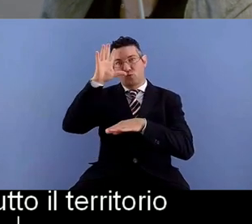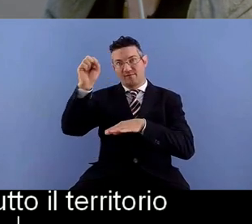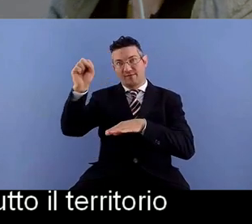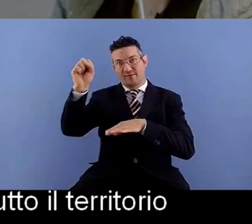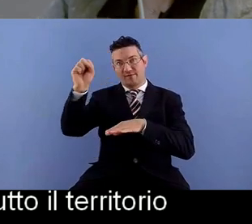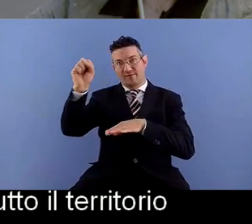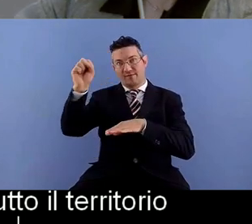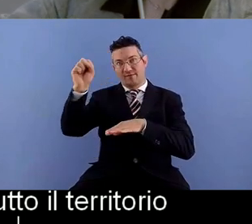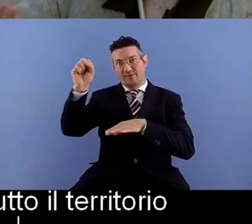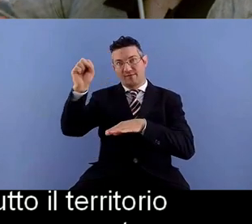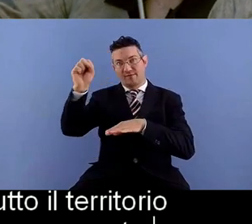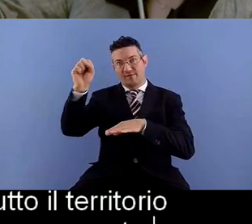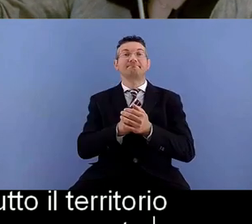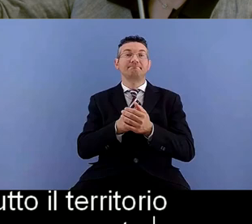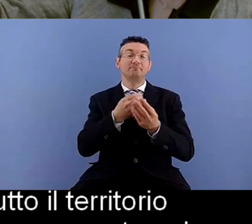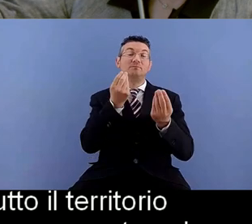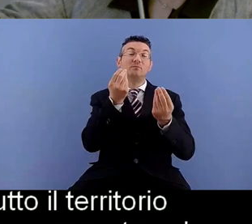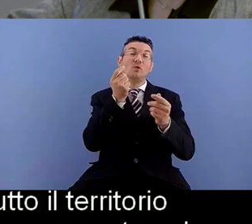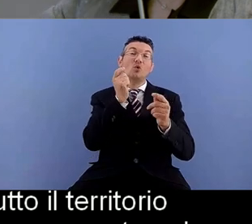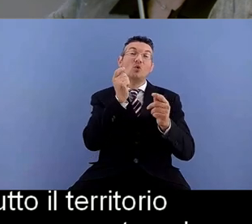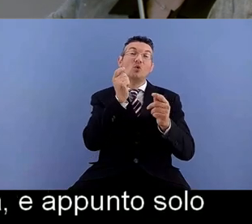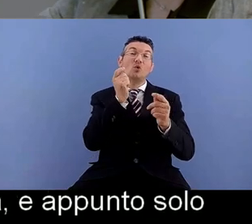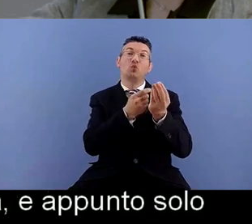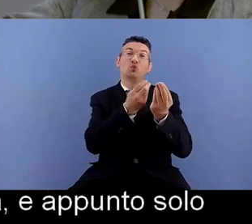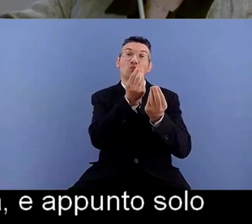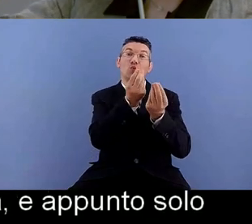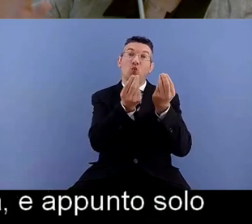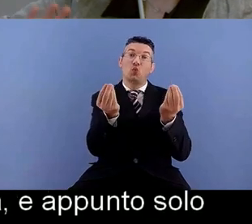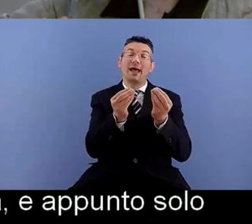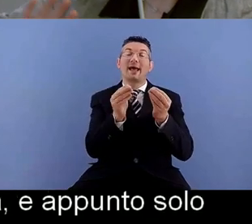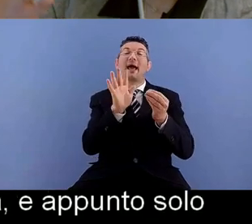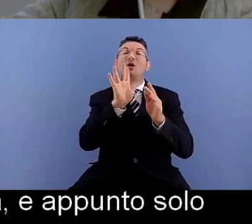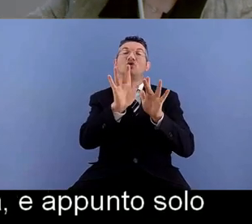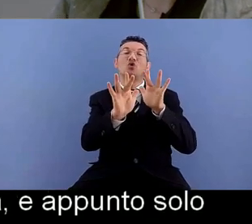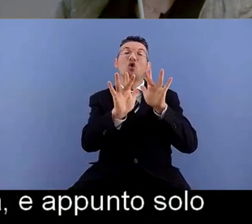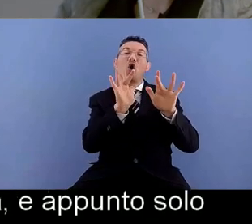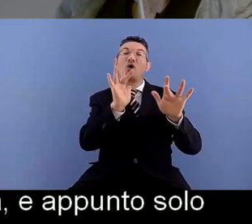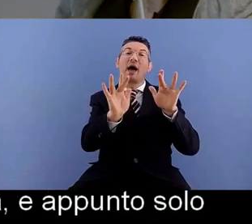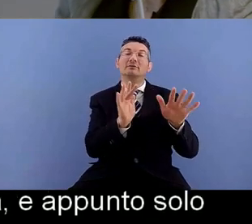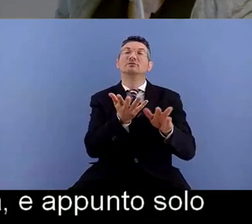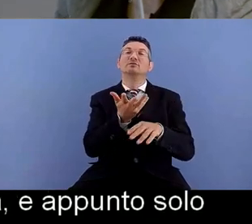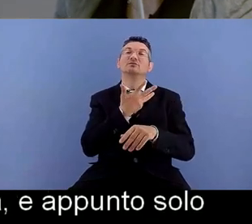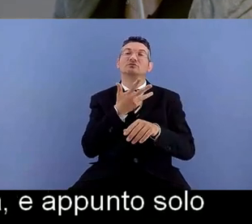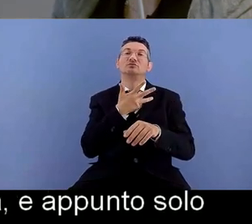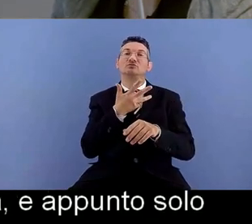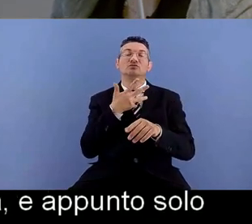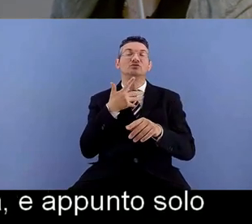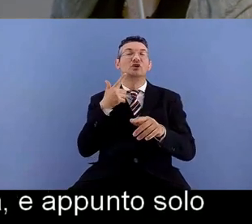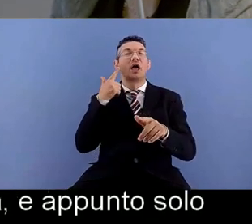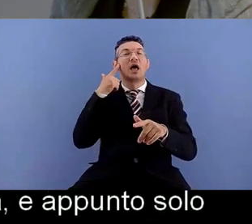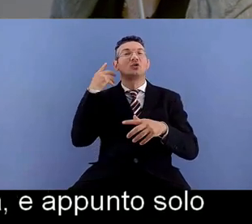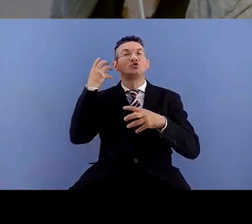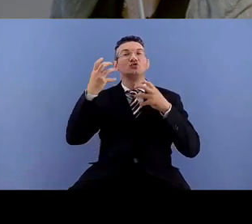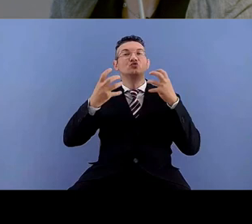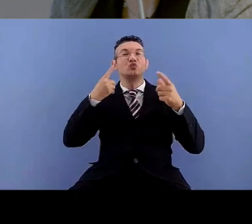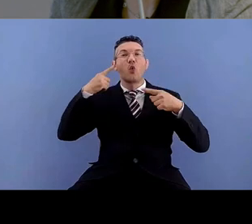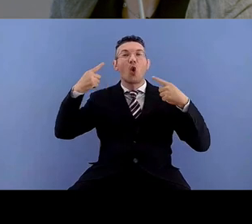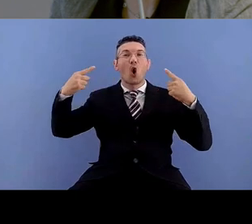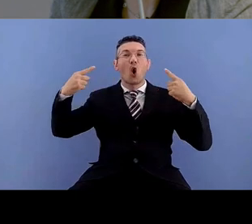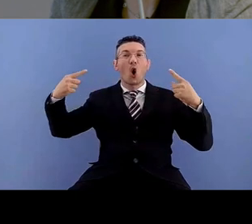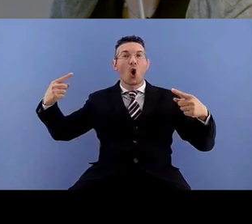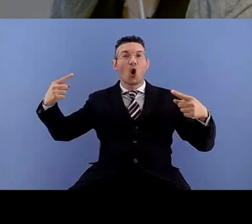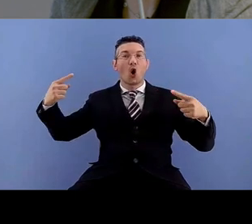appunto sono sculture che toccandole hanno una loro sonorità è stato riprodotto il